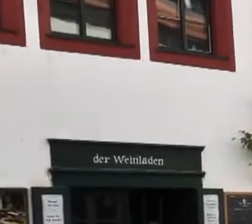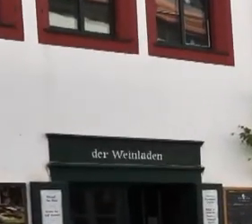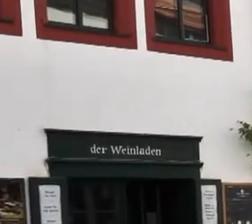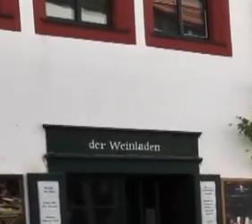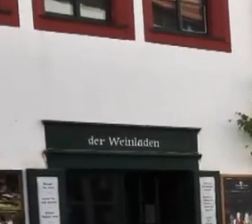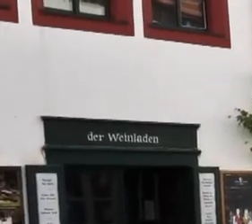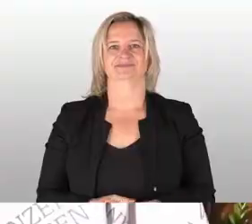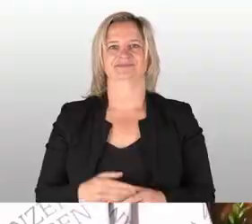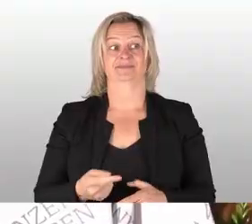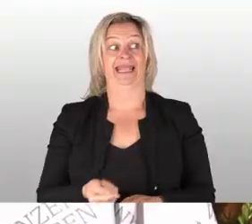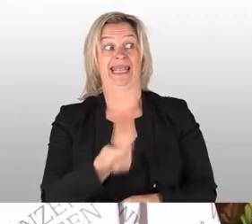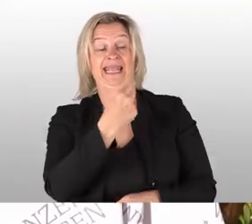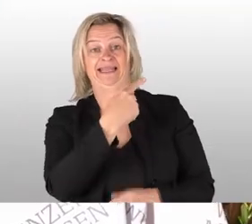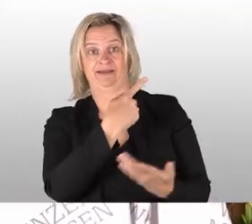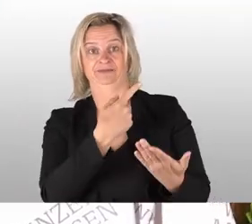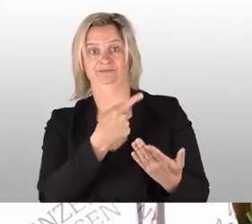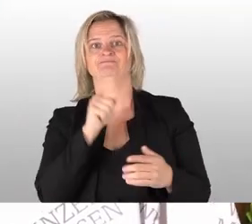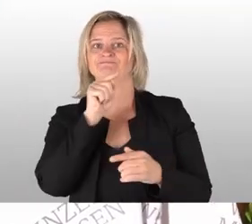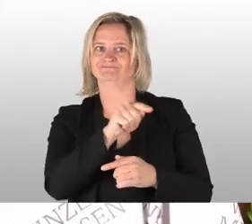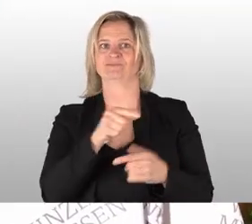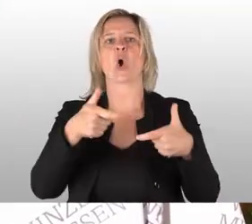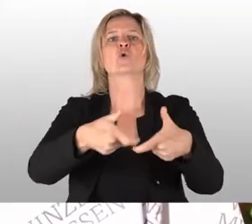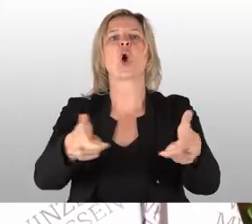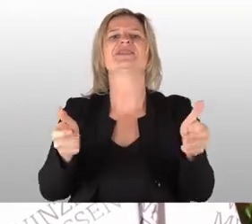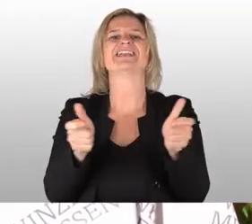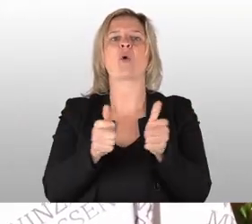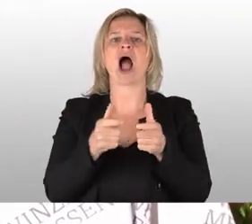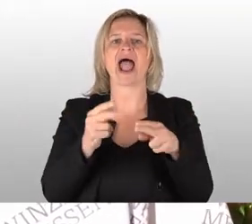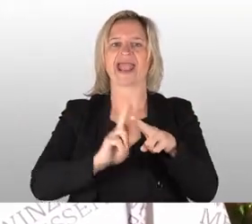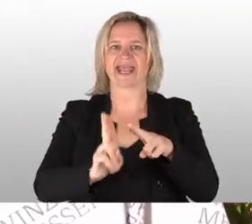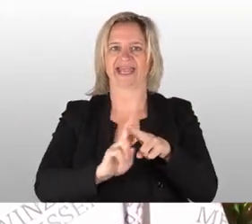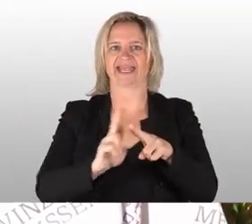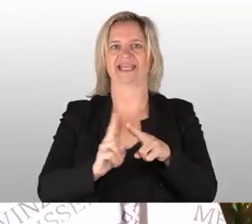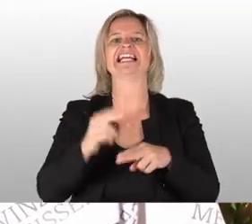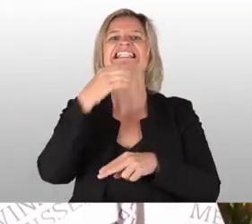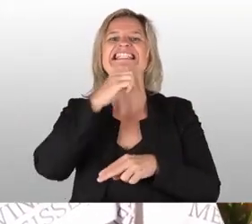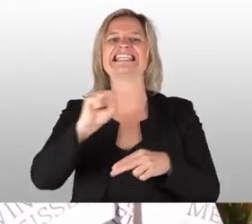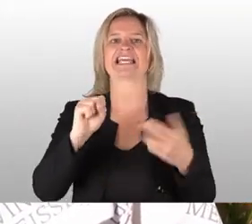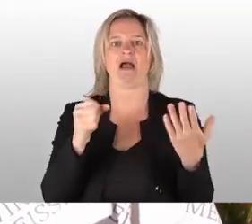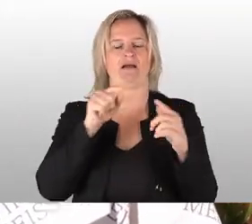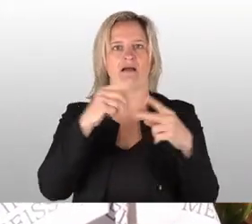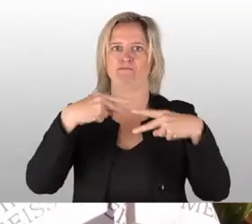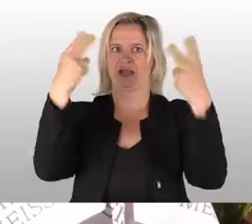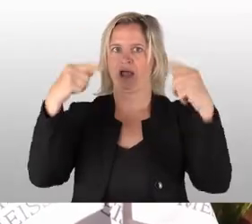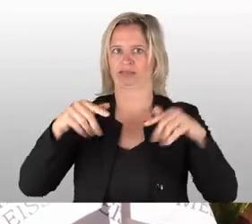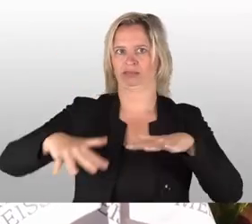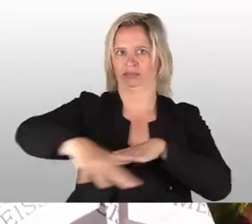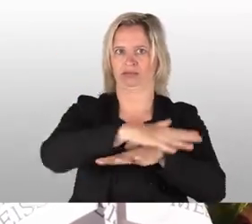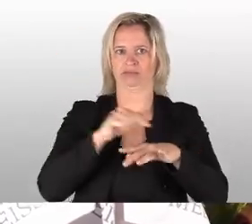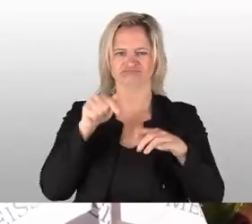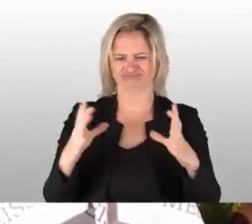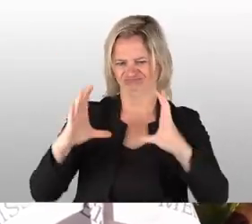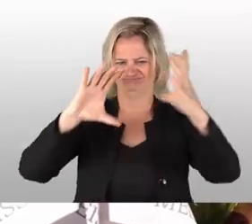Hinter mir findet sich die Kontidorei Zieger, die in Meissen ganz bekannt ist, denn sie stellt diese wunderbaren